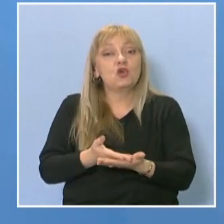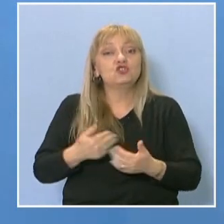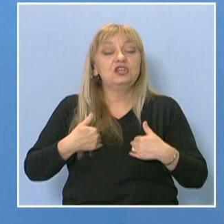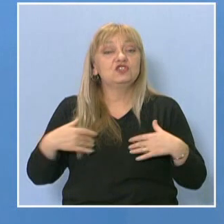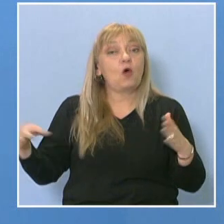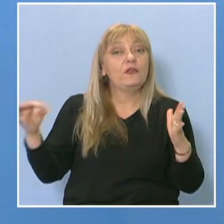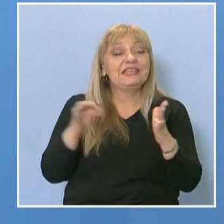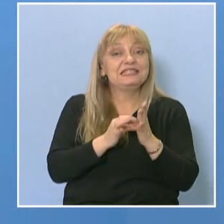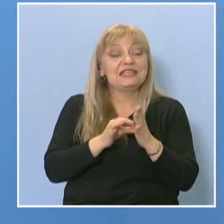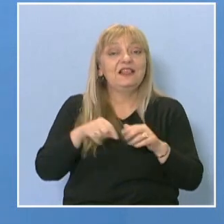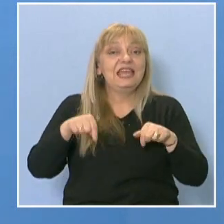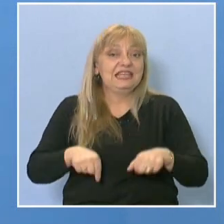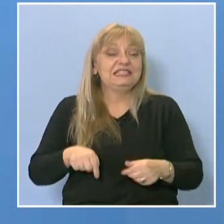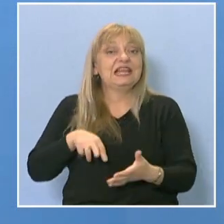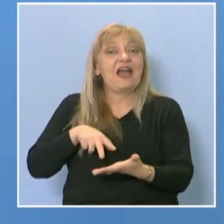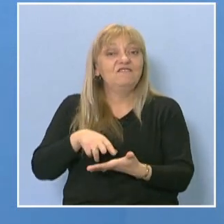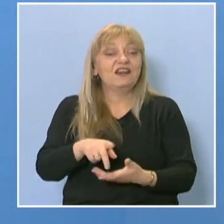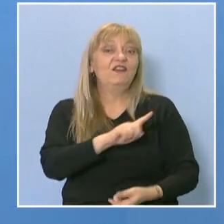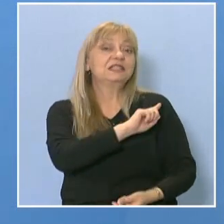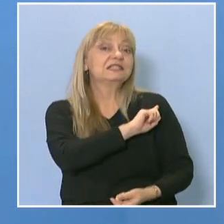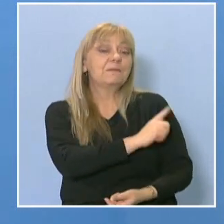вървят, пак казвам смело,